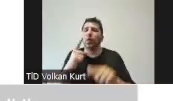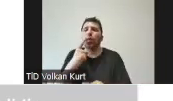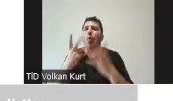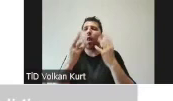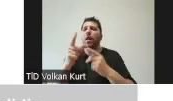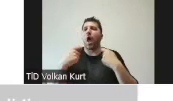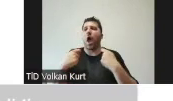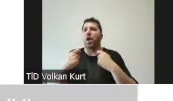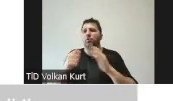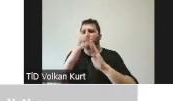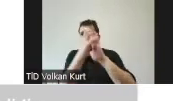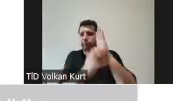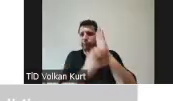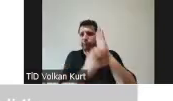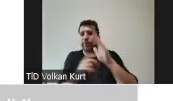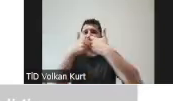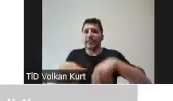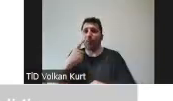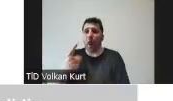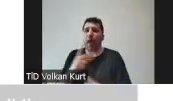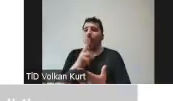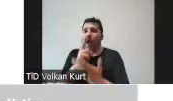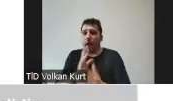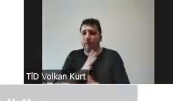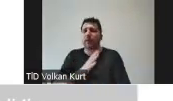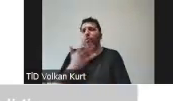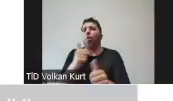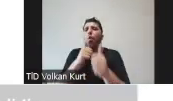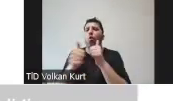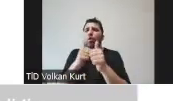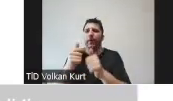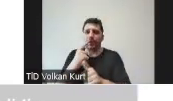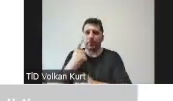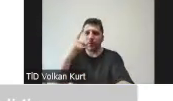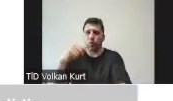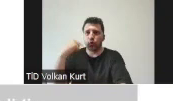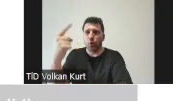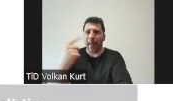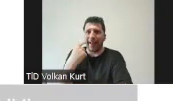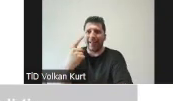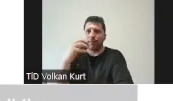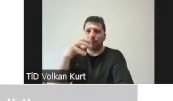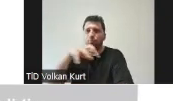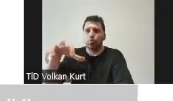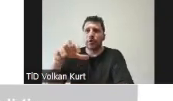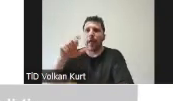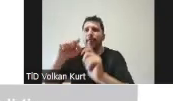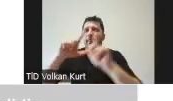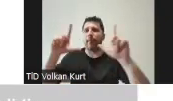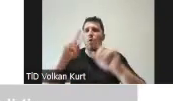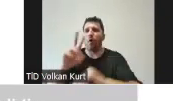harcama kalemini sistem üzerinden belirlediğinizde zaten otomatik olarak bir sonraki sayfada bir bütçe tablosu göreceksiniz.